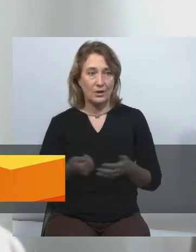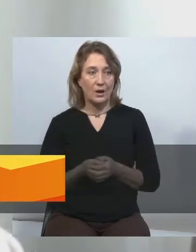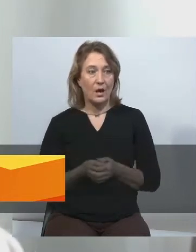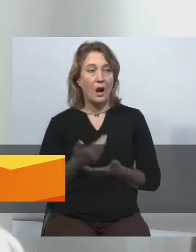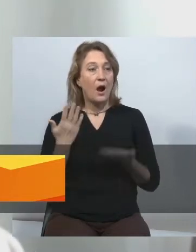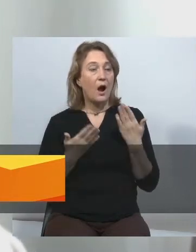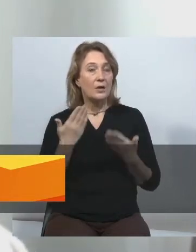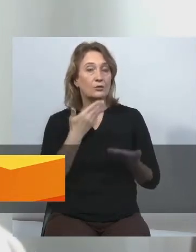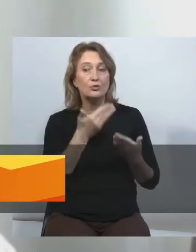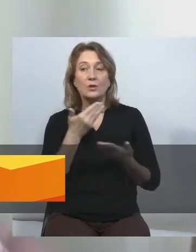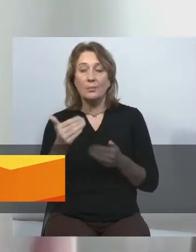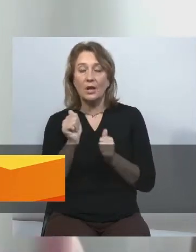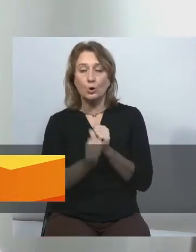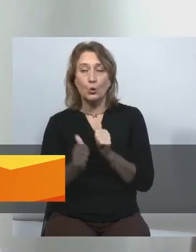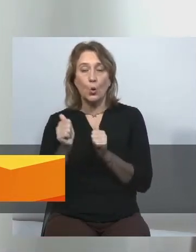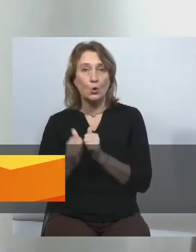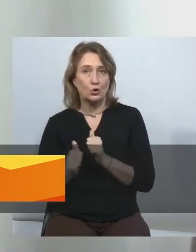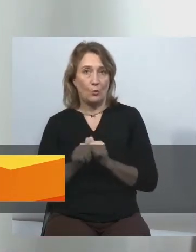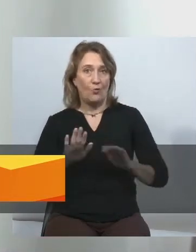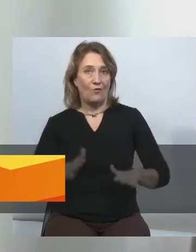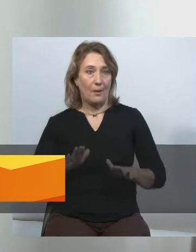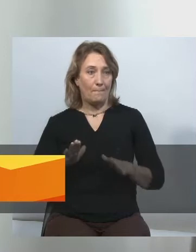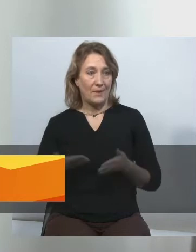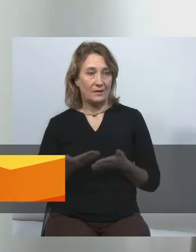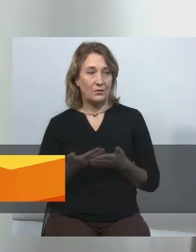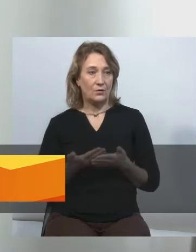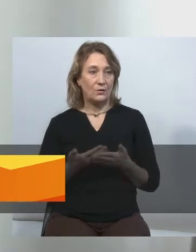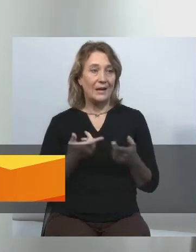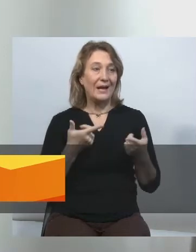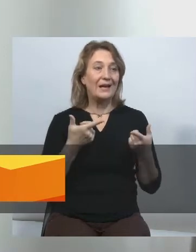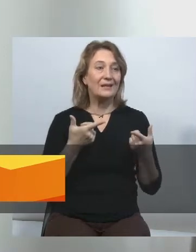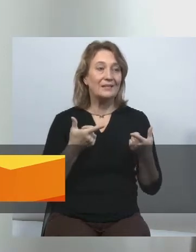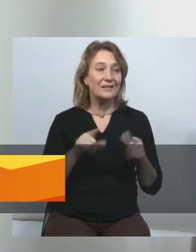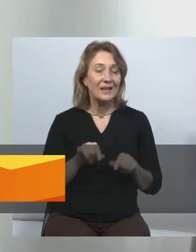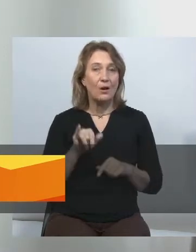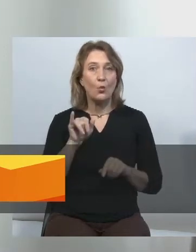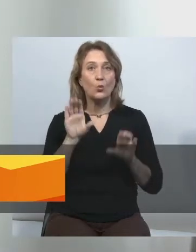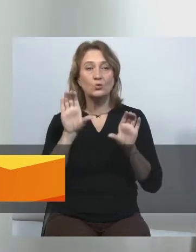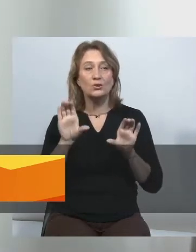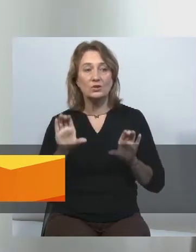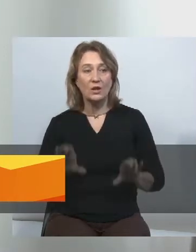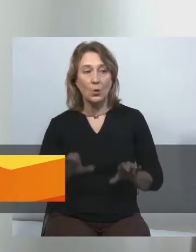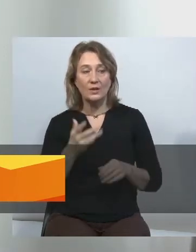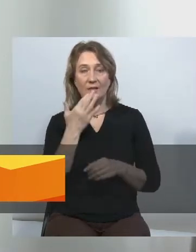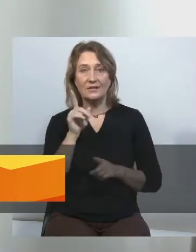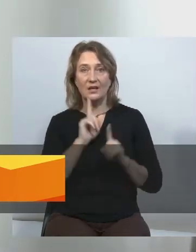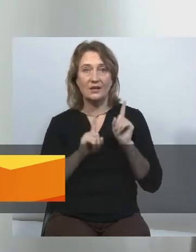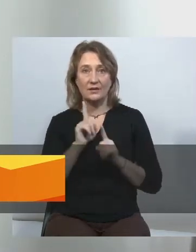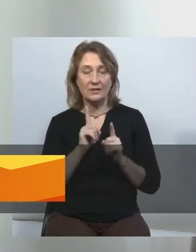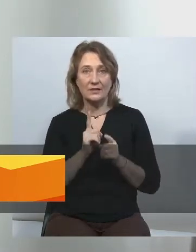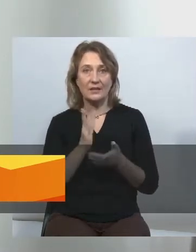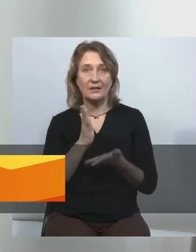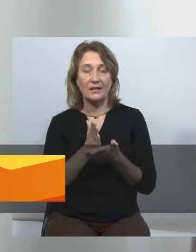запитати кожного в кожному випадку, де у законі про Національну раду є хоч одне повноваження